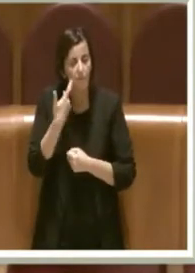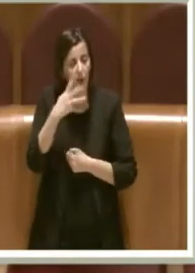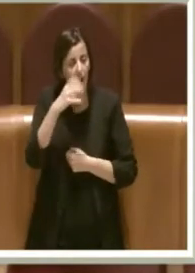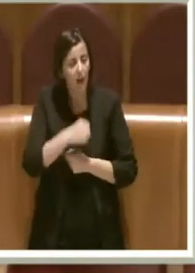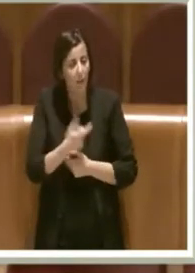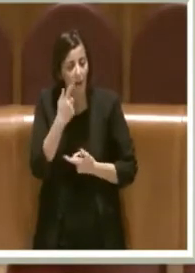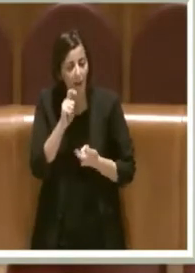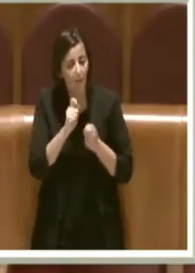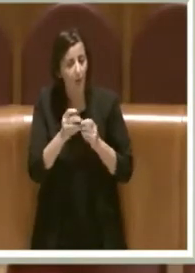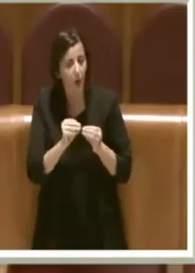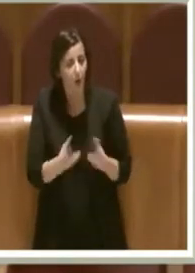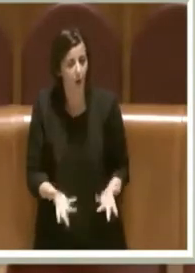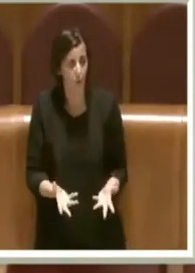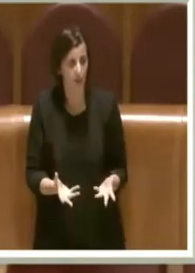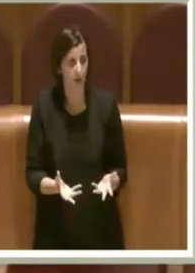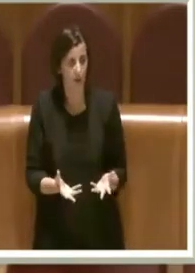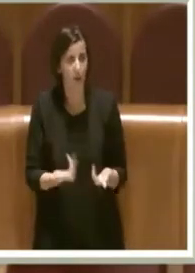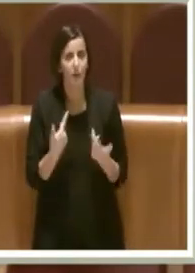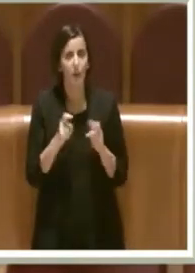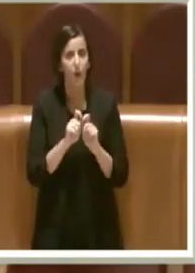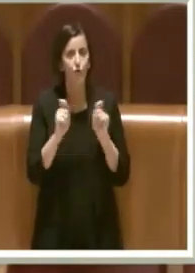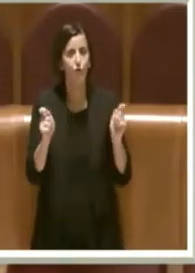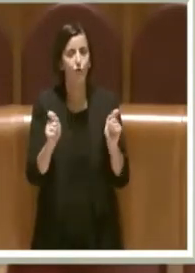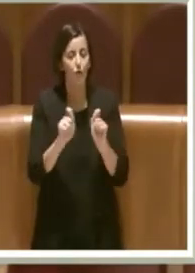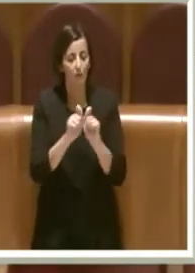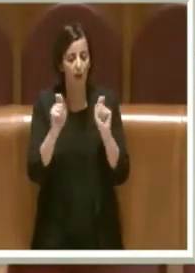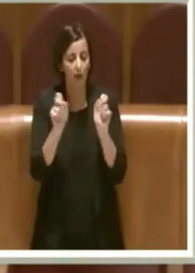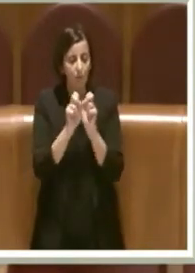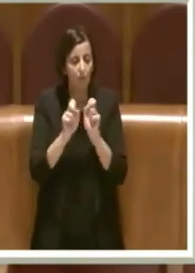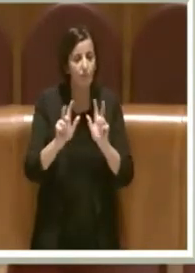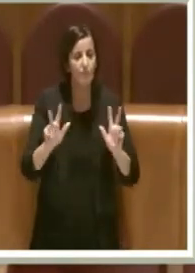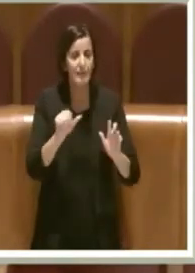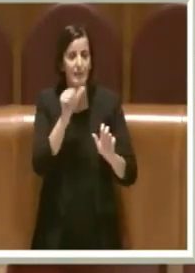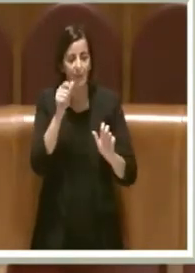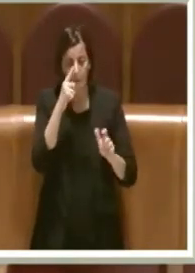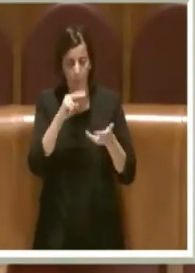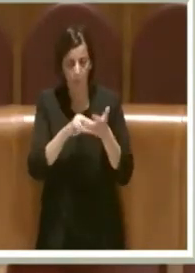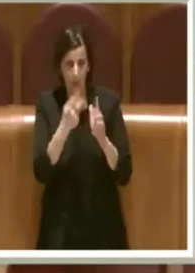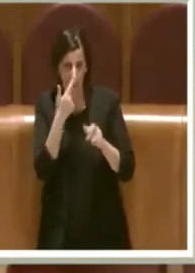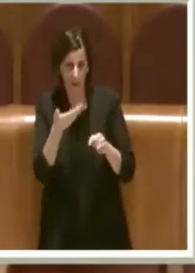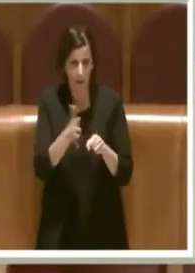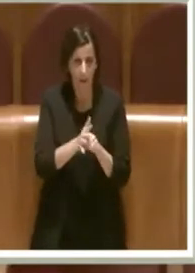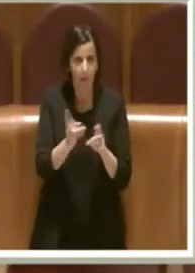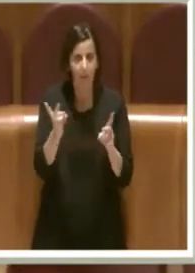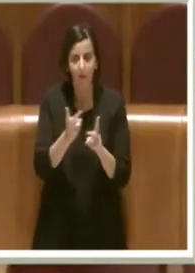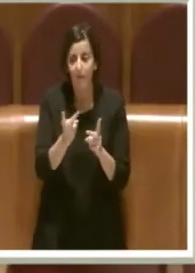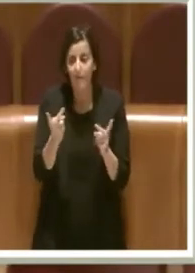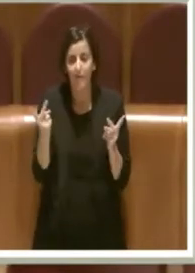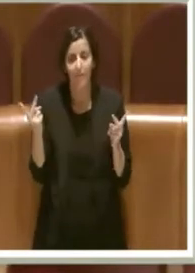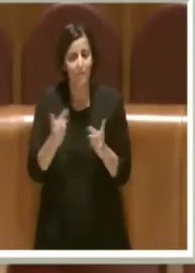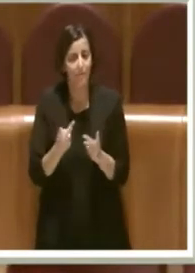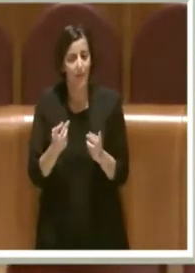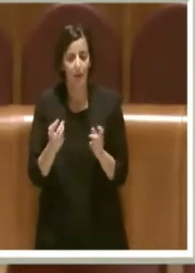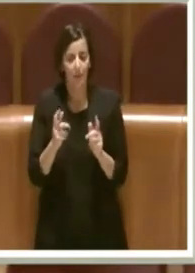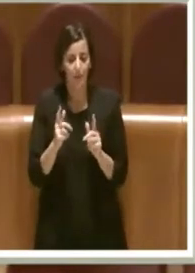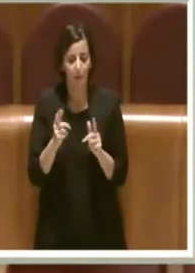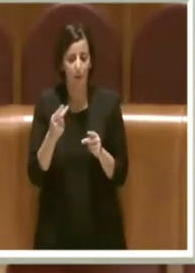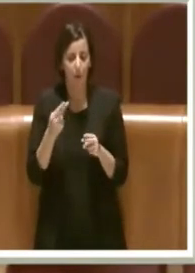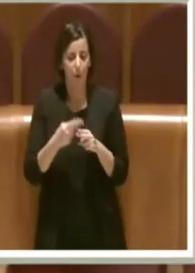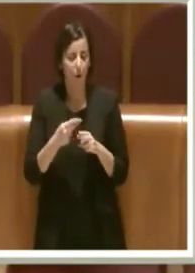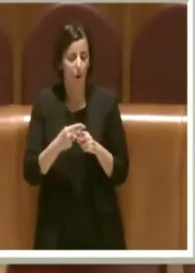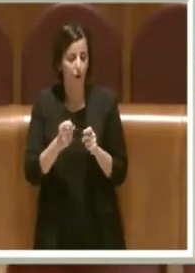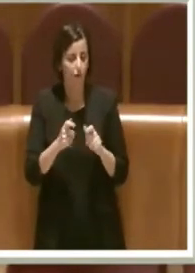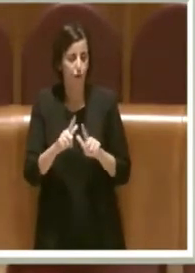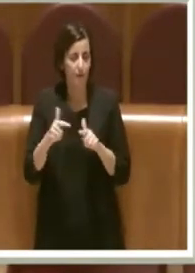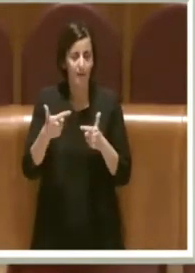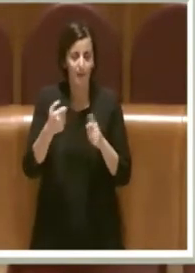ratificarle perché se no sono cose annunciate ai giornali che servono a tamponare le problematiche che avete internamente ma non sono cose vere che fanno bene alla città e soprattutto a questo consiglio.